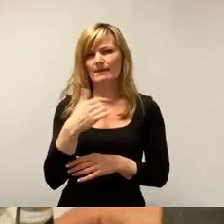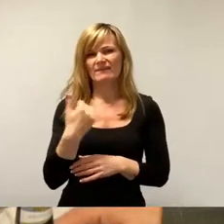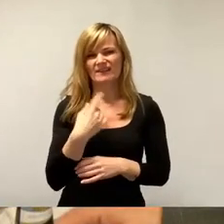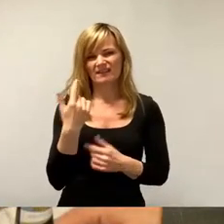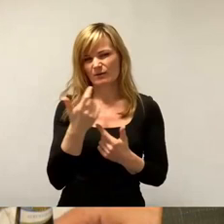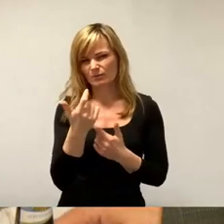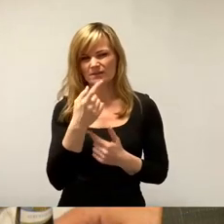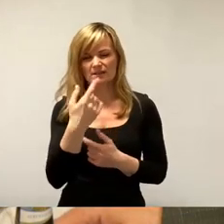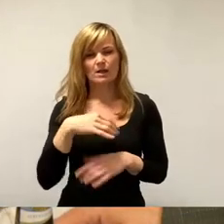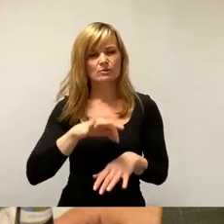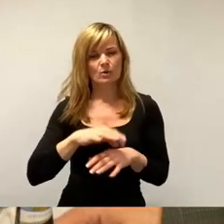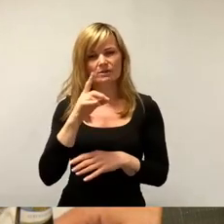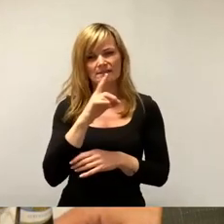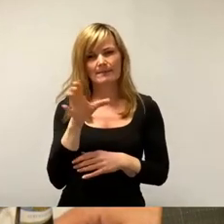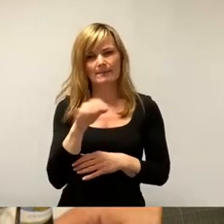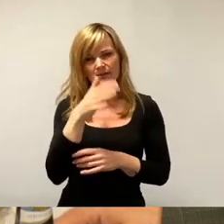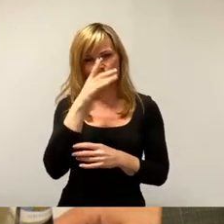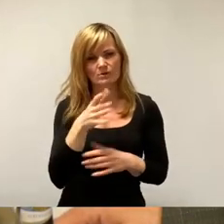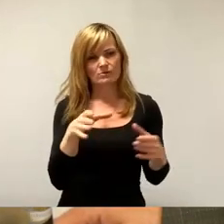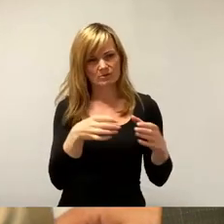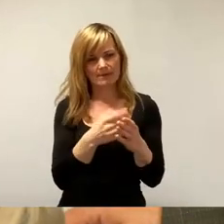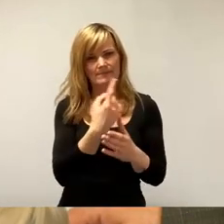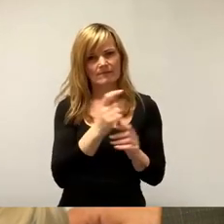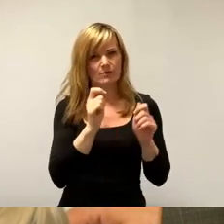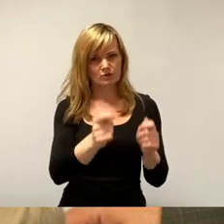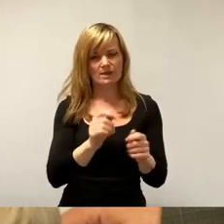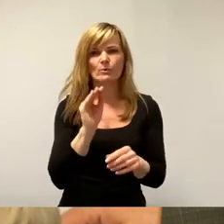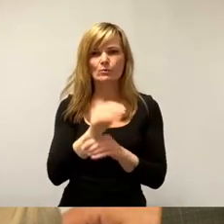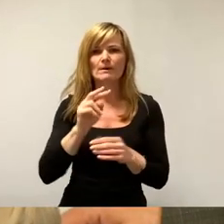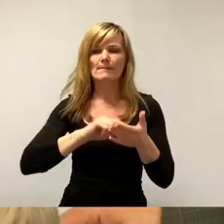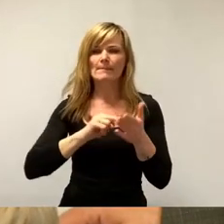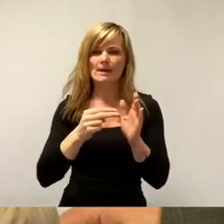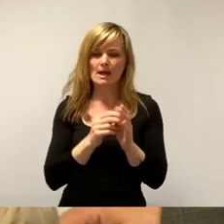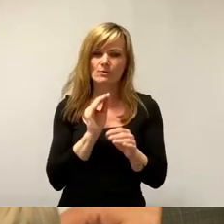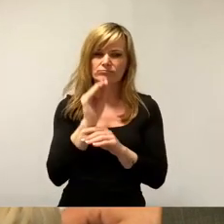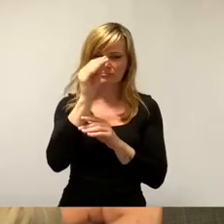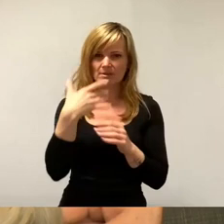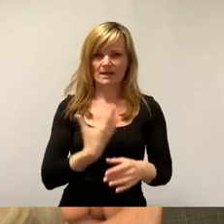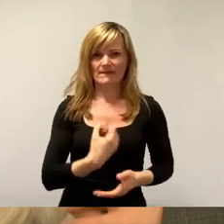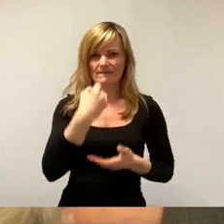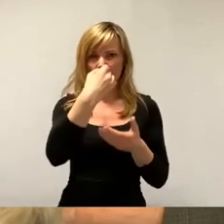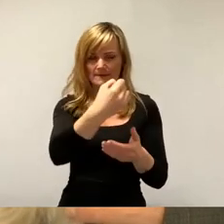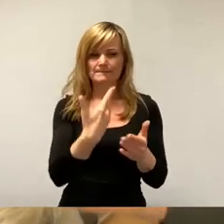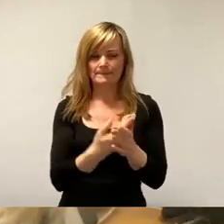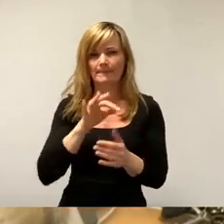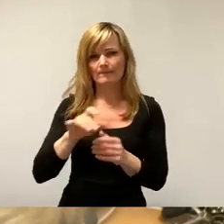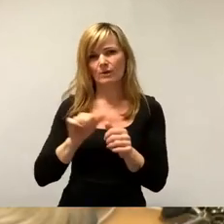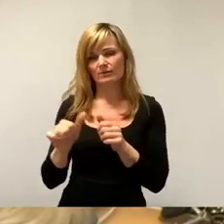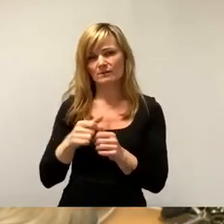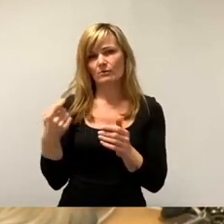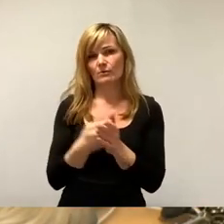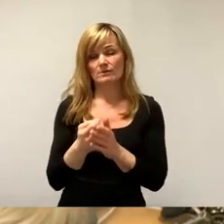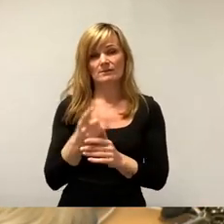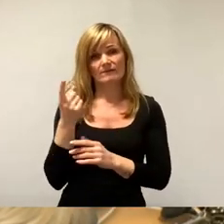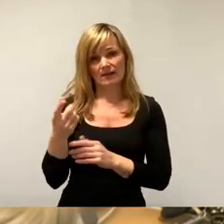Dr. Deppe hat mit den Grünen zusammen vorgeschlagen, diese überplanmäßigen Gewinne sollten doch zur Reduzierung der Kosten der Fernwärme